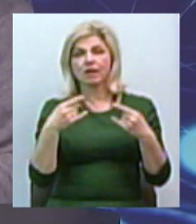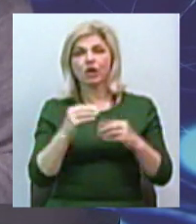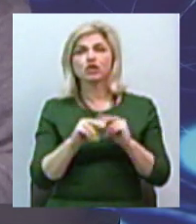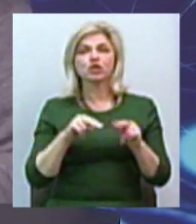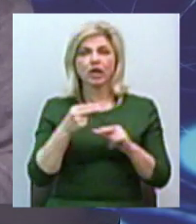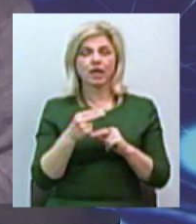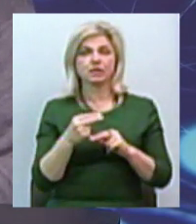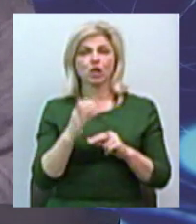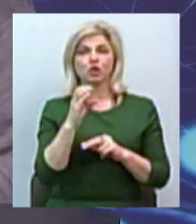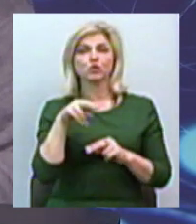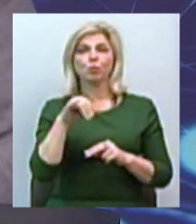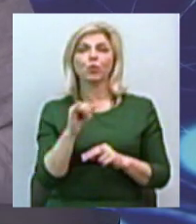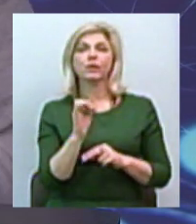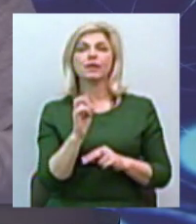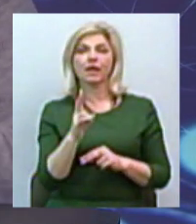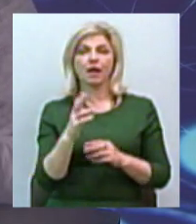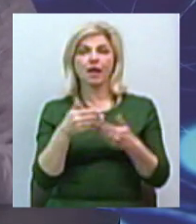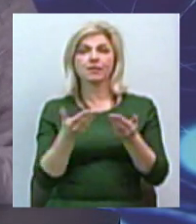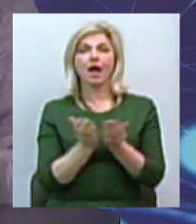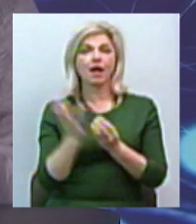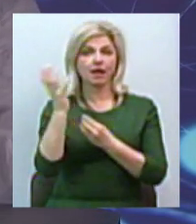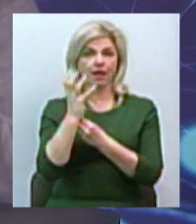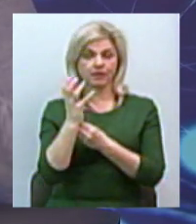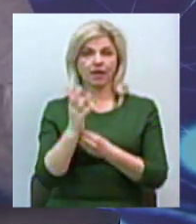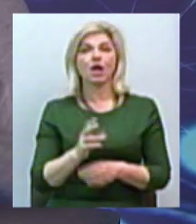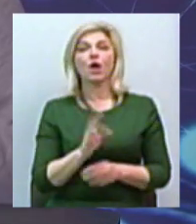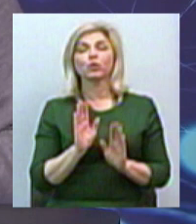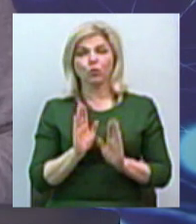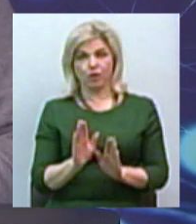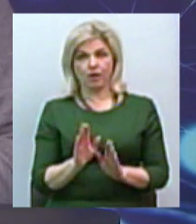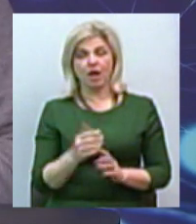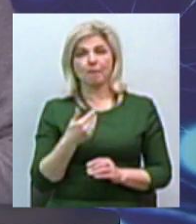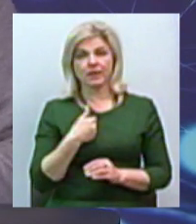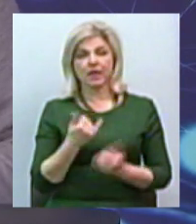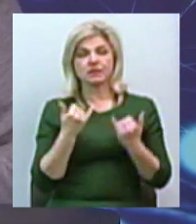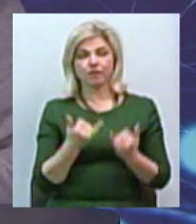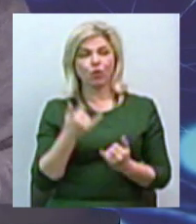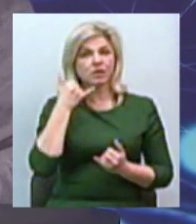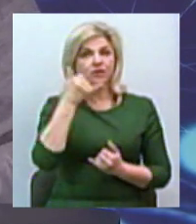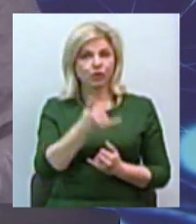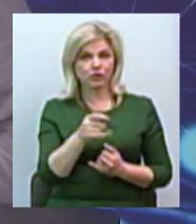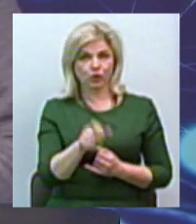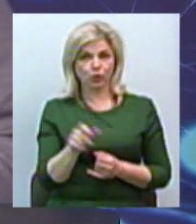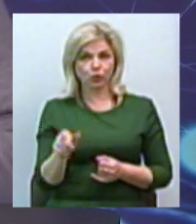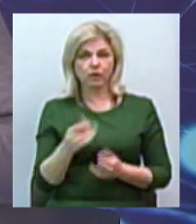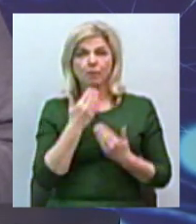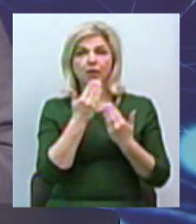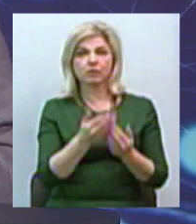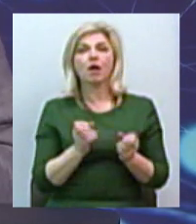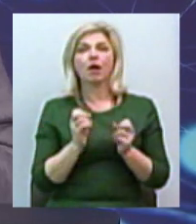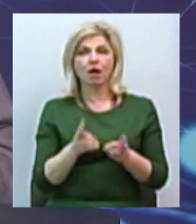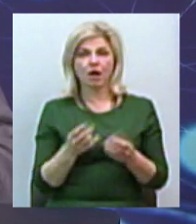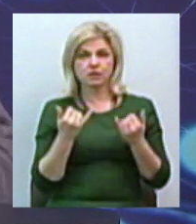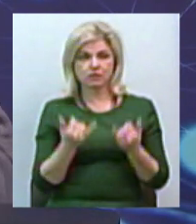супутникову тарілку. Виключно і лише. Тому що мені вже сьогодні телефонували люди і питали, а як,